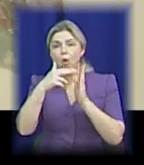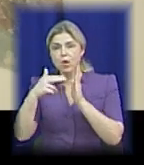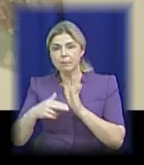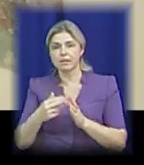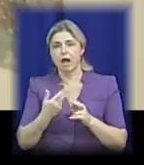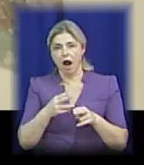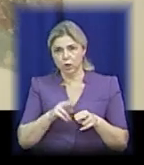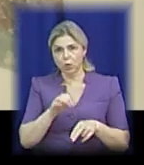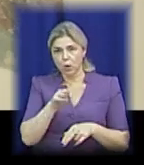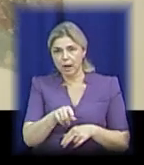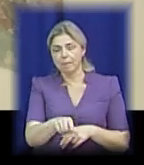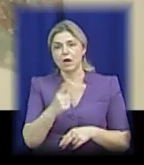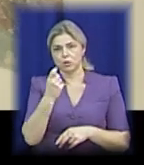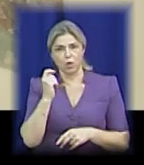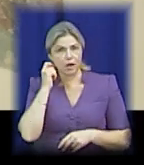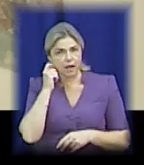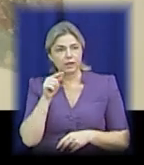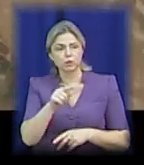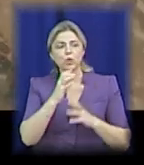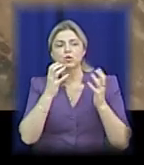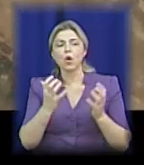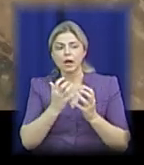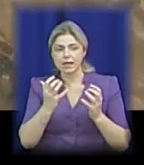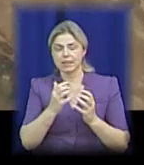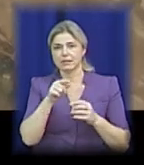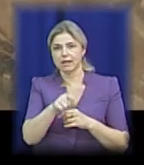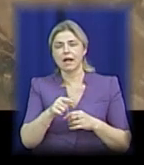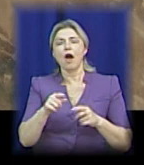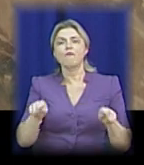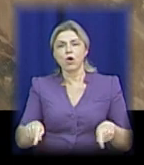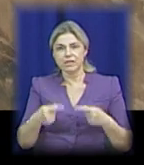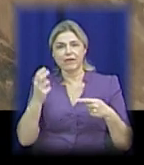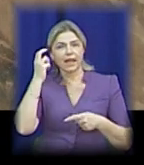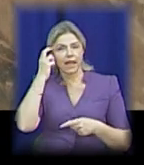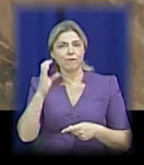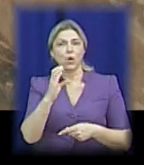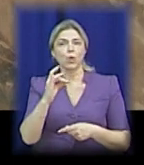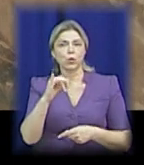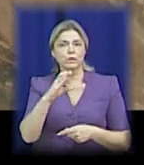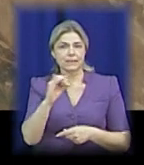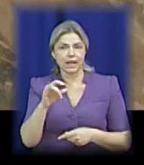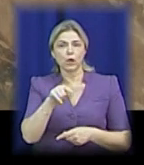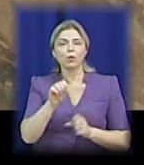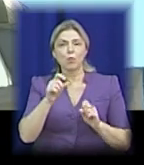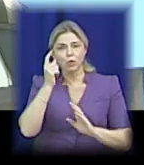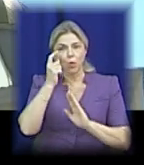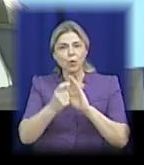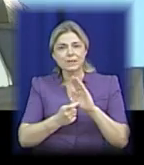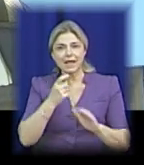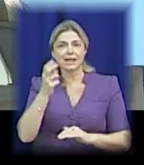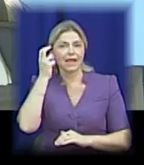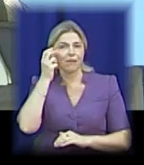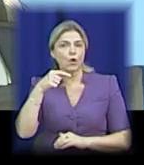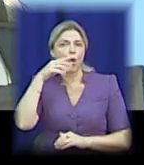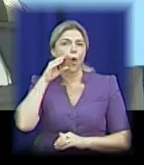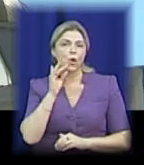На них зображено сцену хрещення Київської Русі. У ликах людей можна впізнати українських козаків. У радянській часи в храмі знаходився